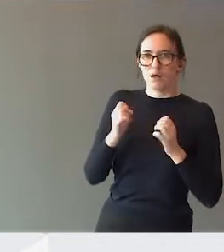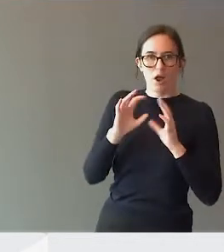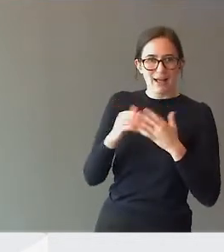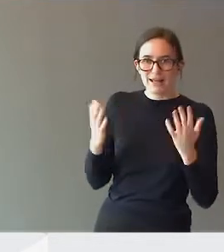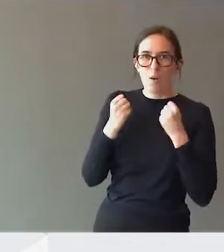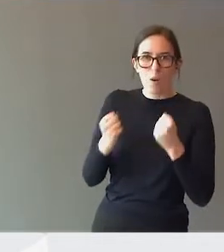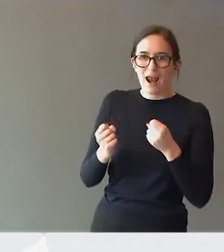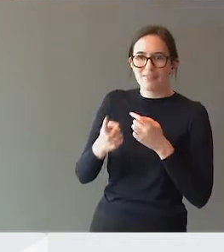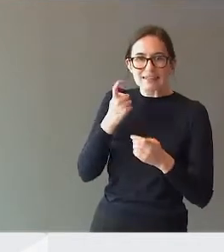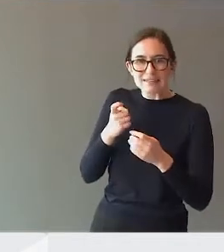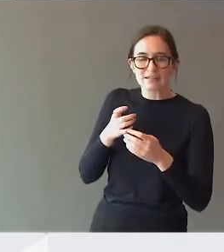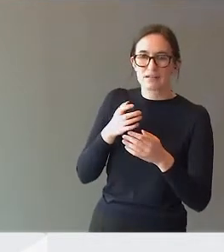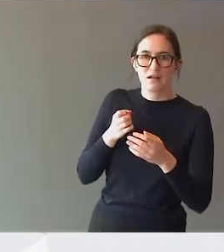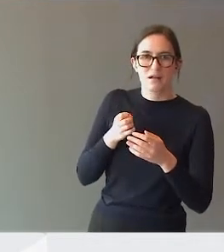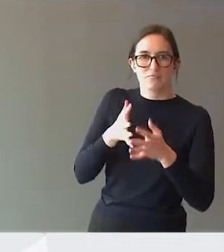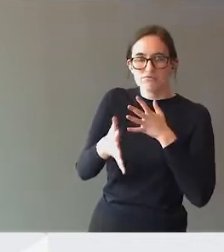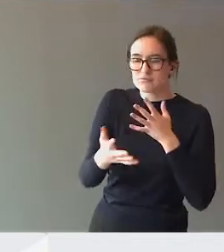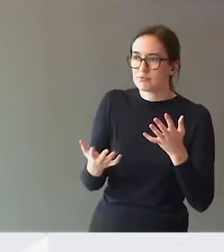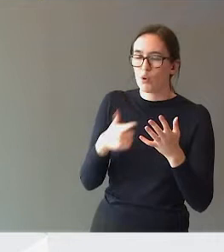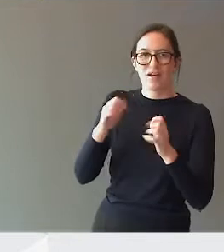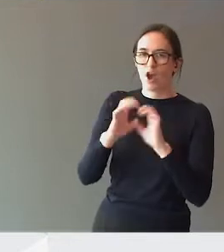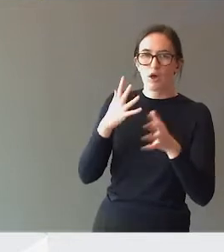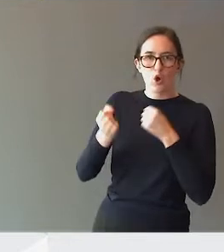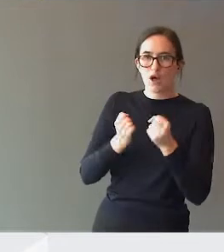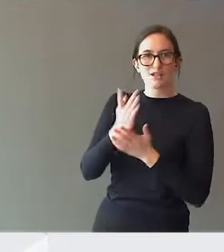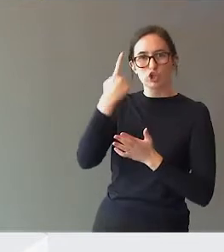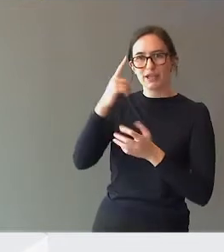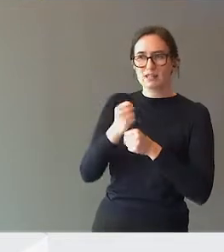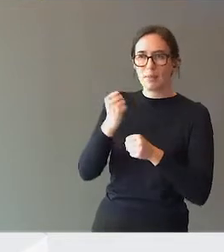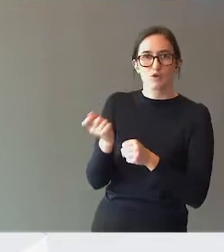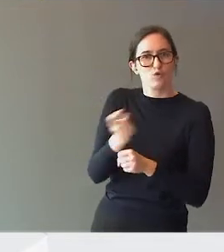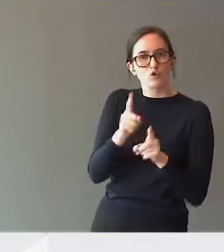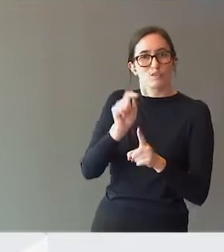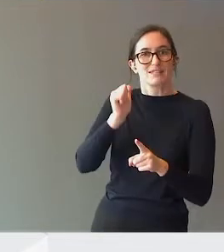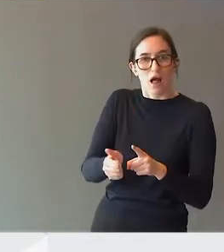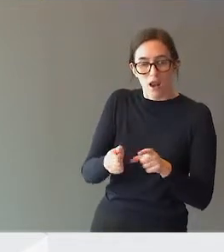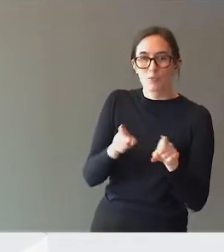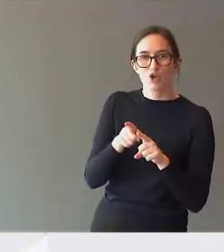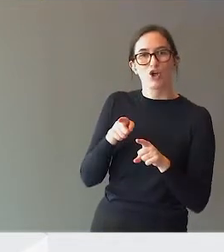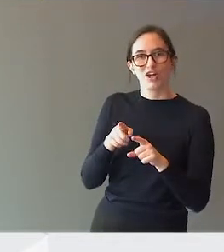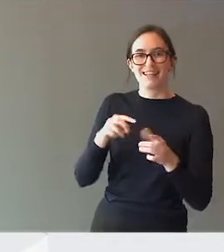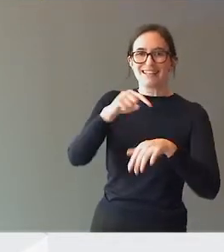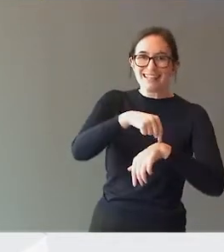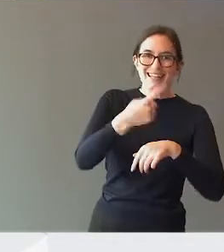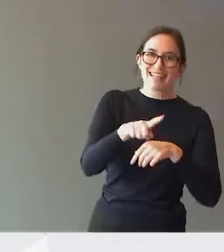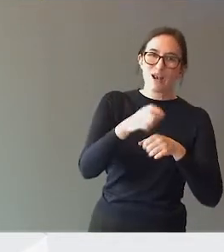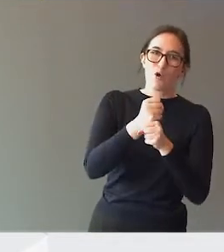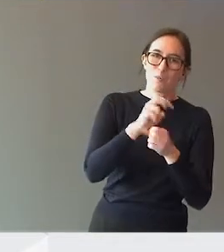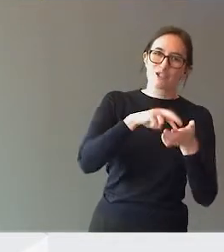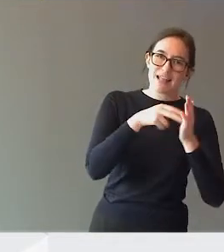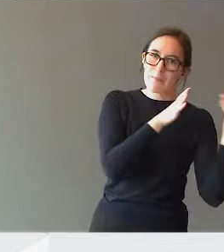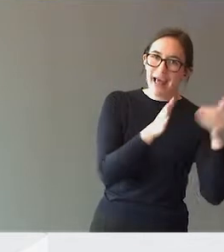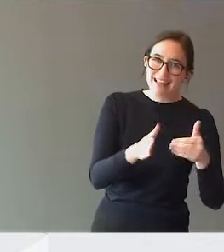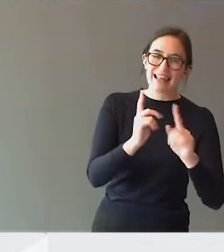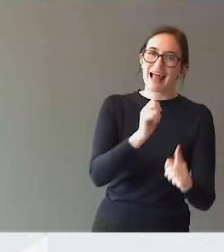sakkyndighetsoppgaven vår så fort som vi skal. Og det går på bekostning av tiden til å jobbe både systemrettet og å jobbe tidlig